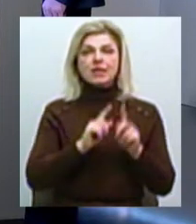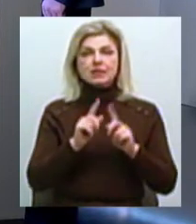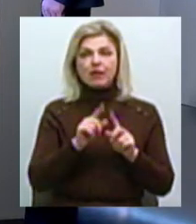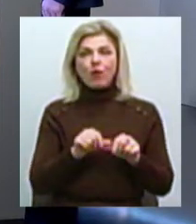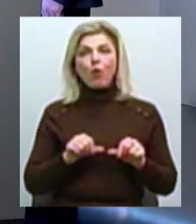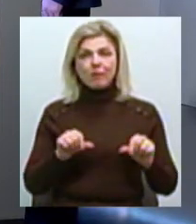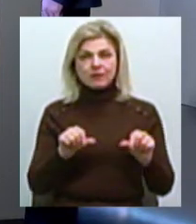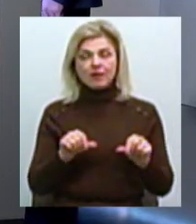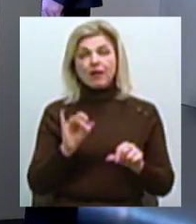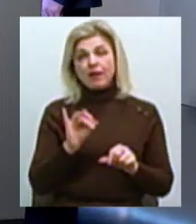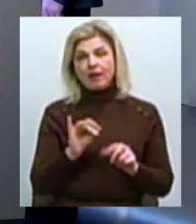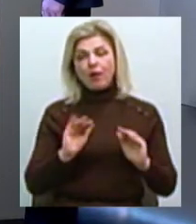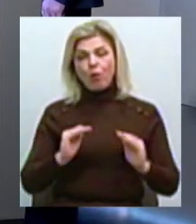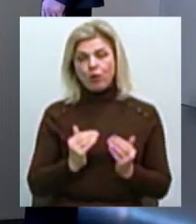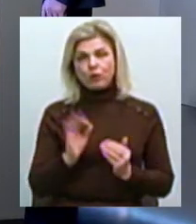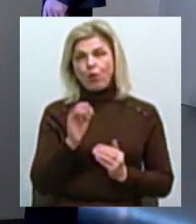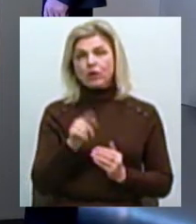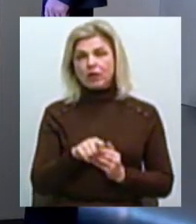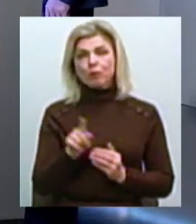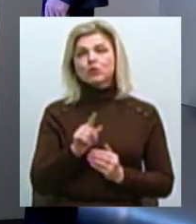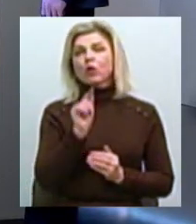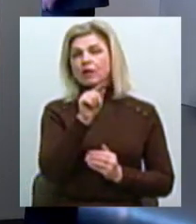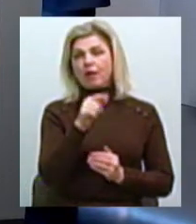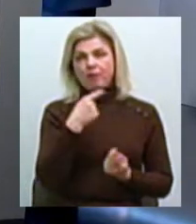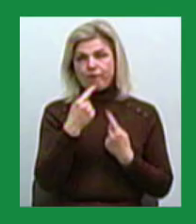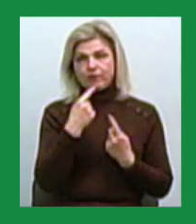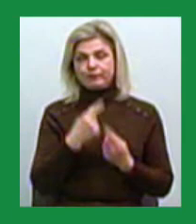і стисло про те, про що саме там йшлося